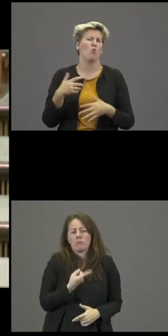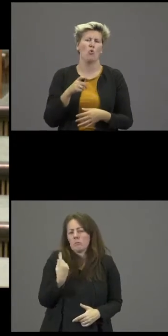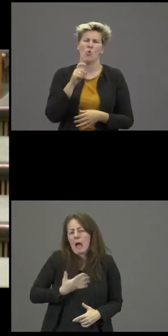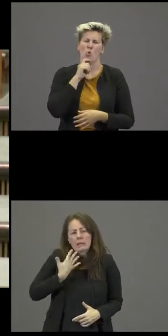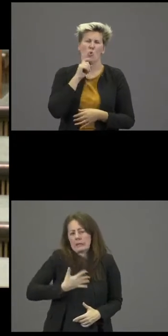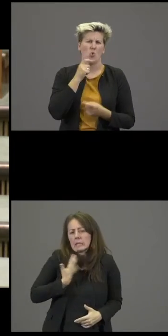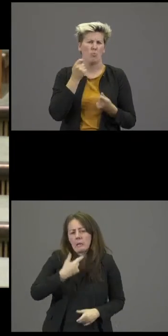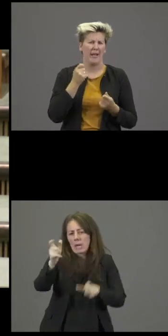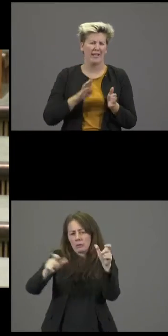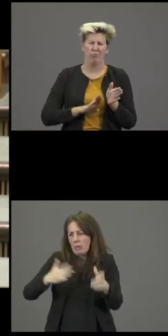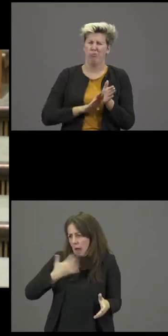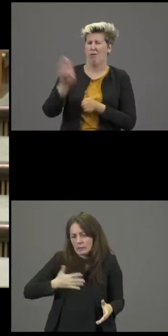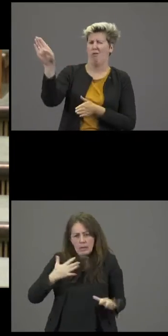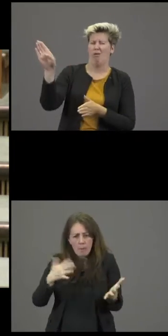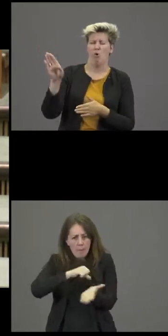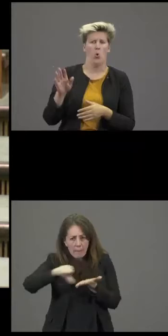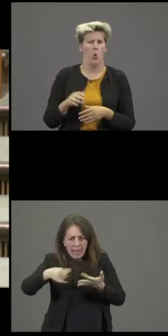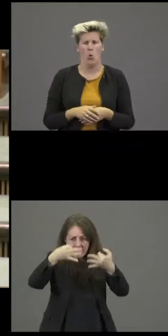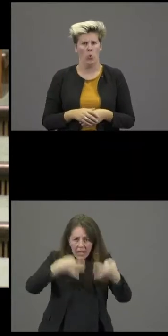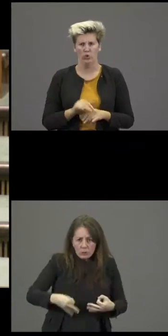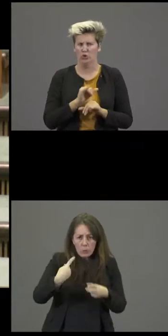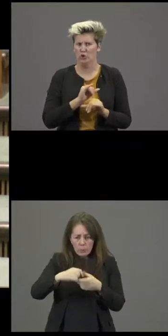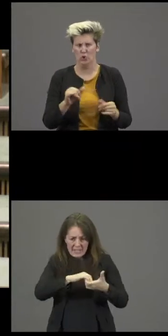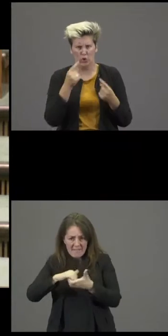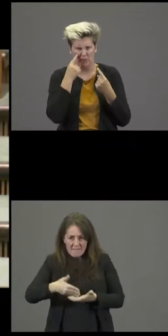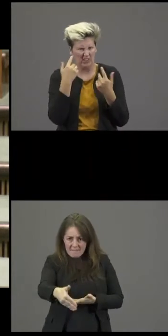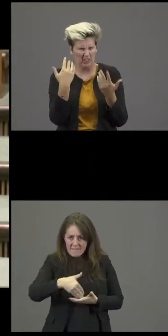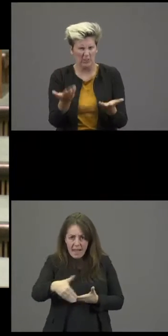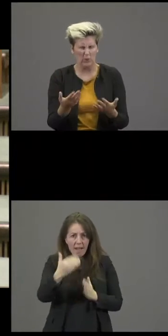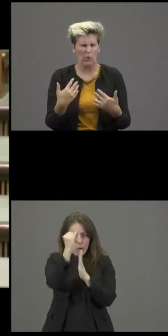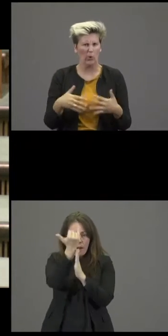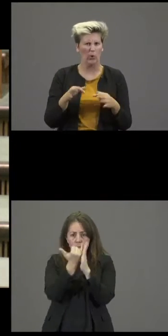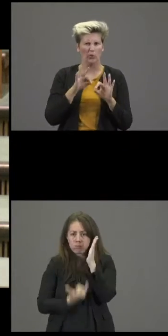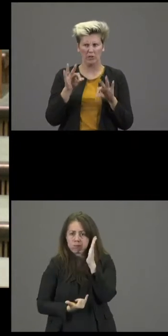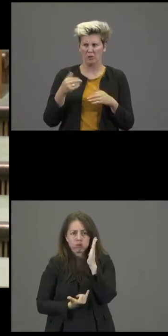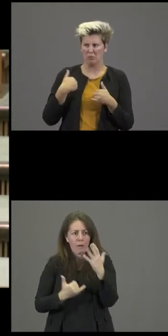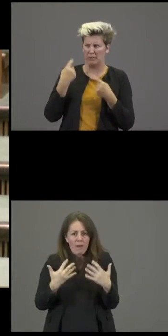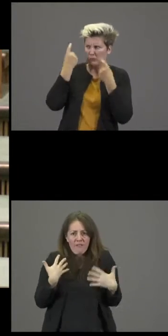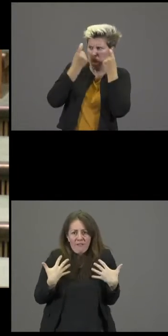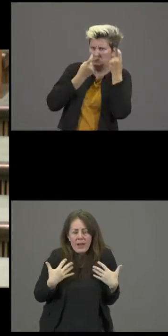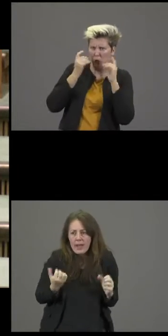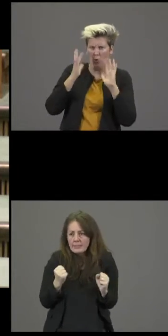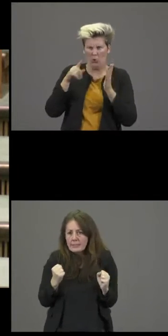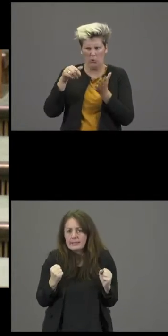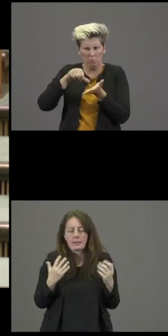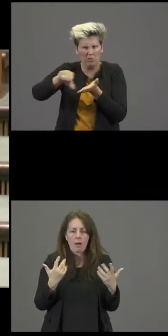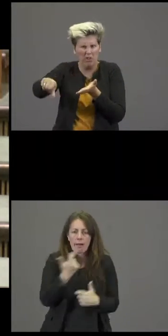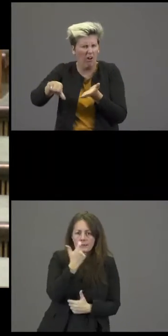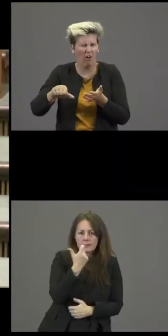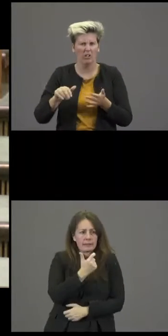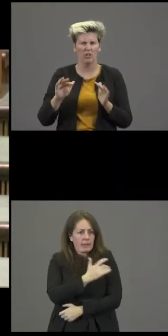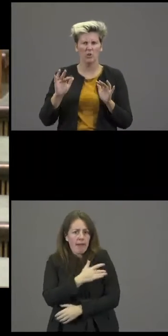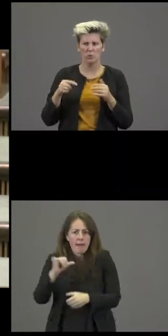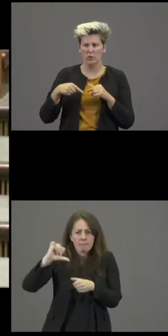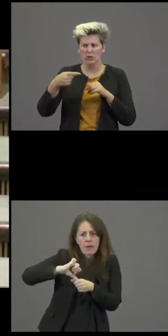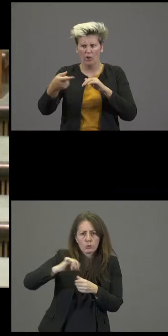population. Comment payer sa facture, comment affronter l'hiver qui se profile avec des températures qui se rafraîchissent. Électricité, gaz, mazout, diesel